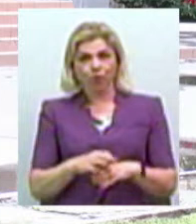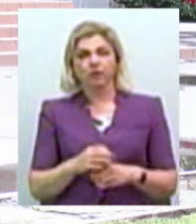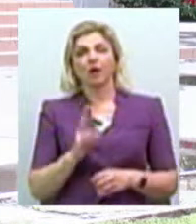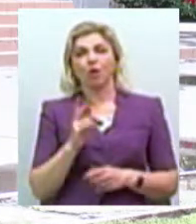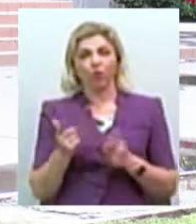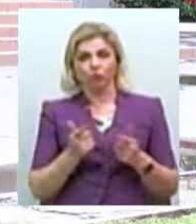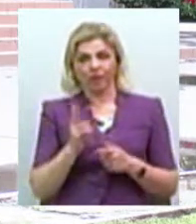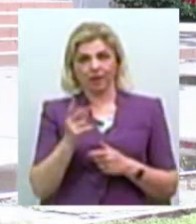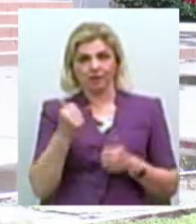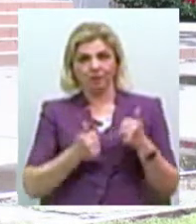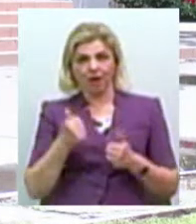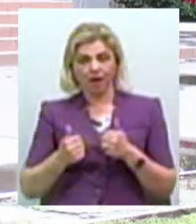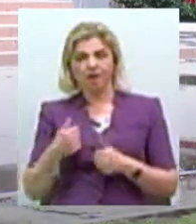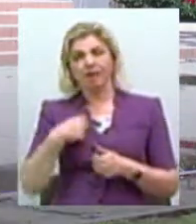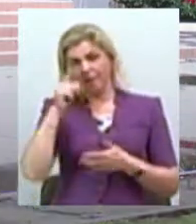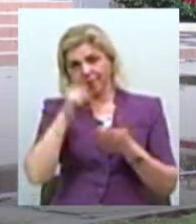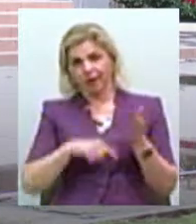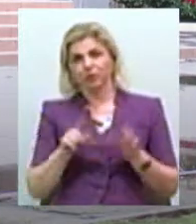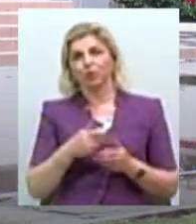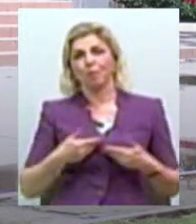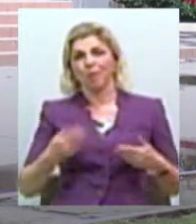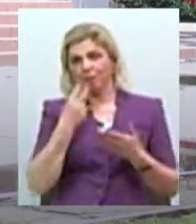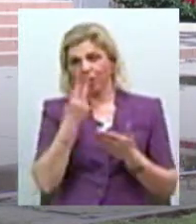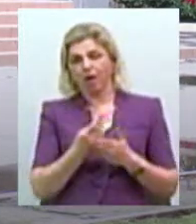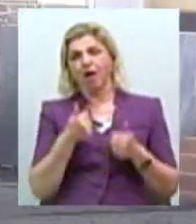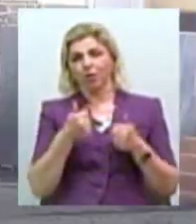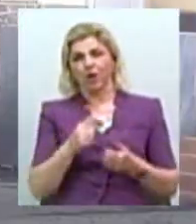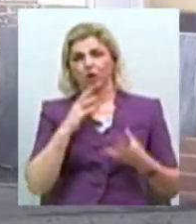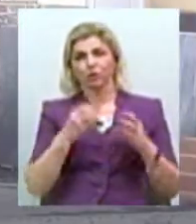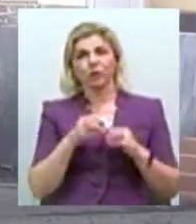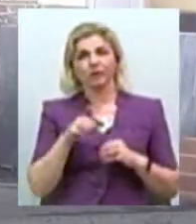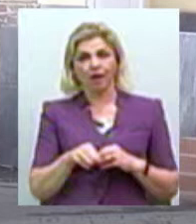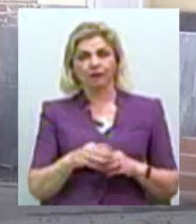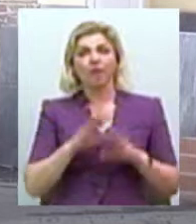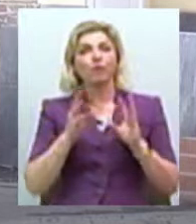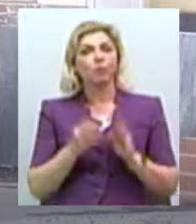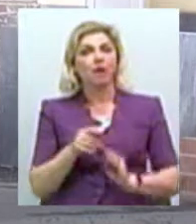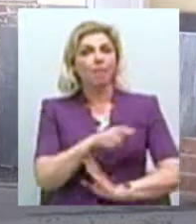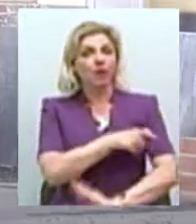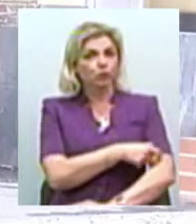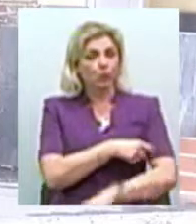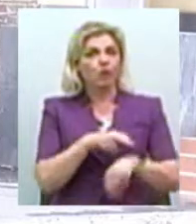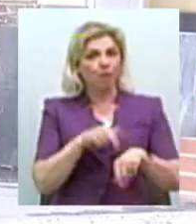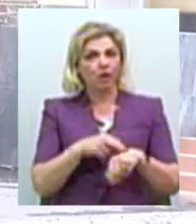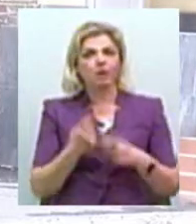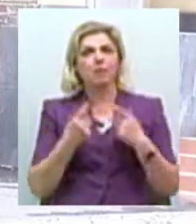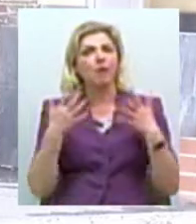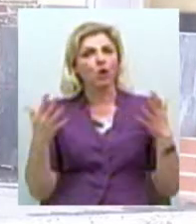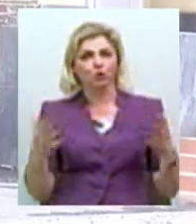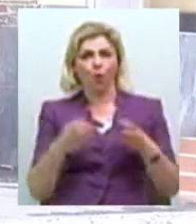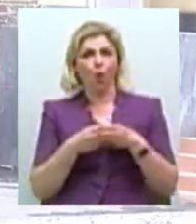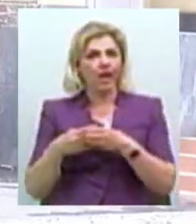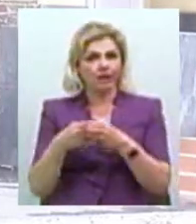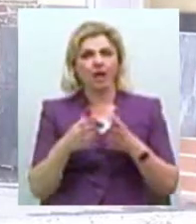даних змагань. Я впевнений, що ми покажемо дуже добрий результат. Взагалі патрульна поліція – це великий колектив, це велика сім'я